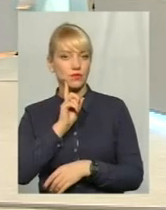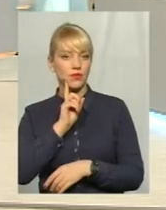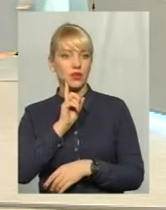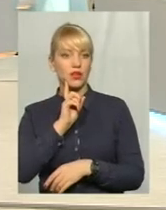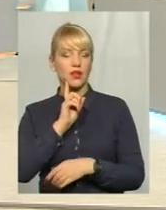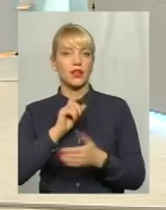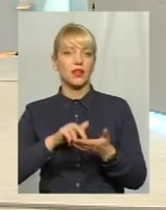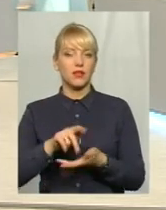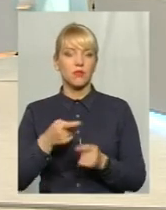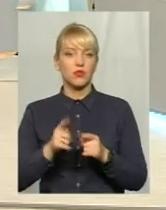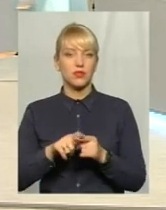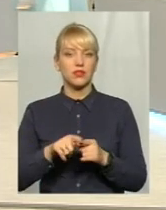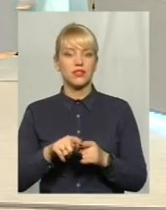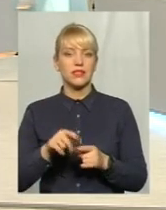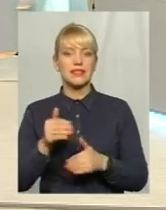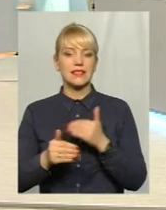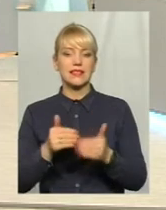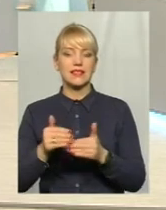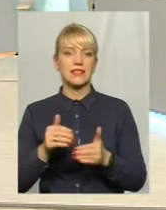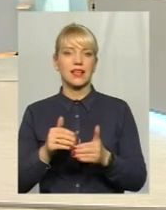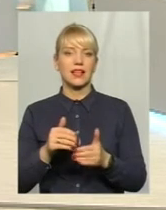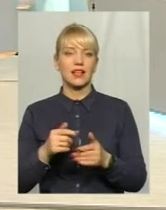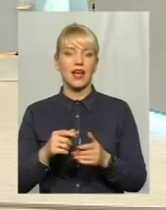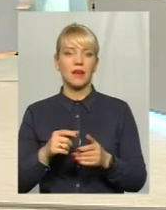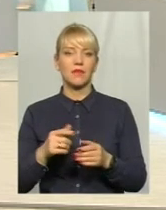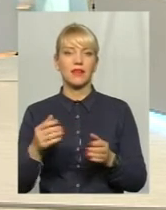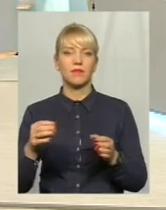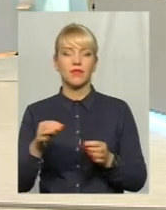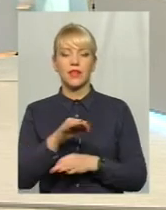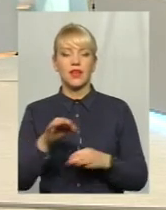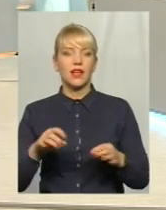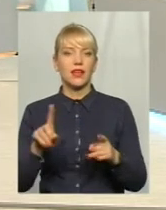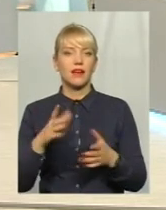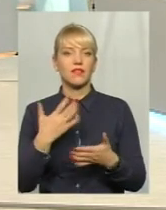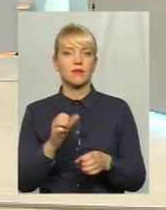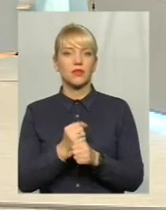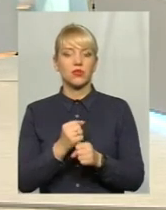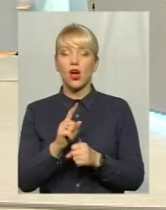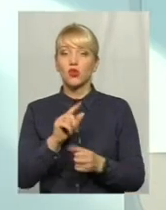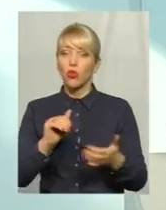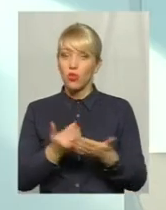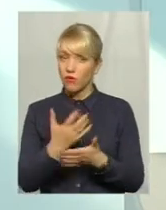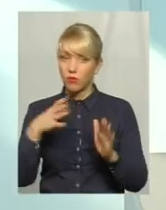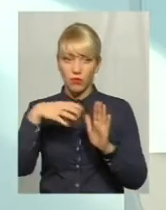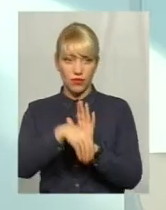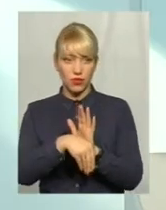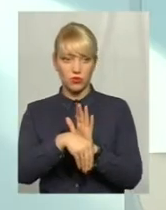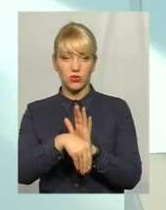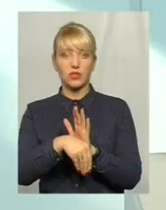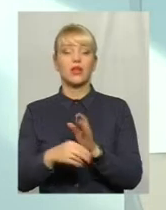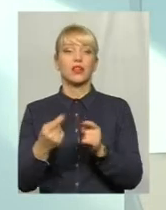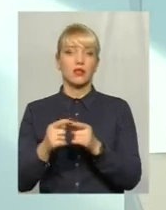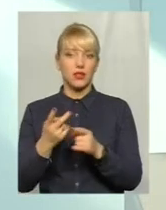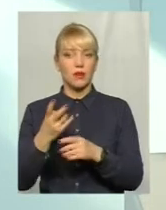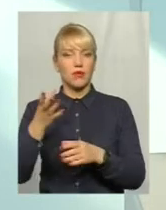по тій накатаній схемі, яка вже працює. І щось нове, яке впроваджується, звичайно, що його треба